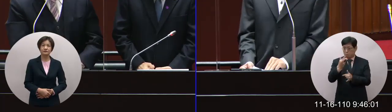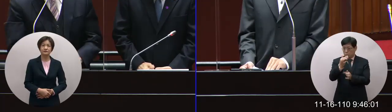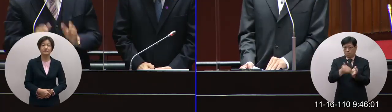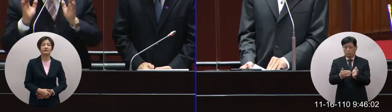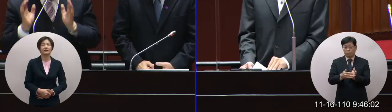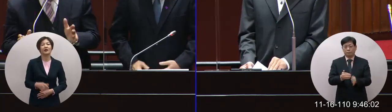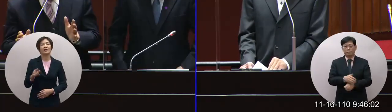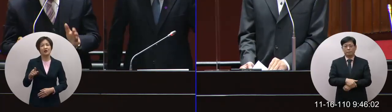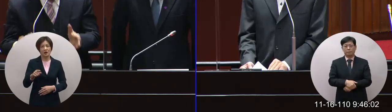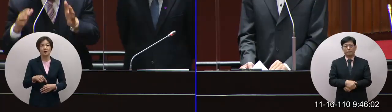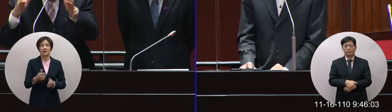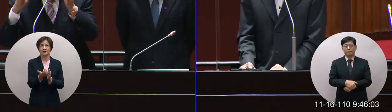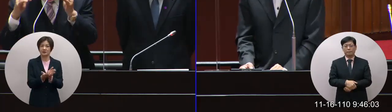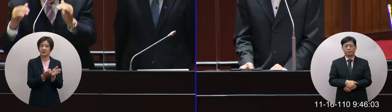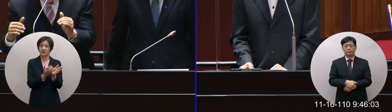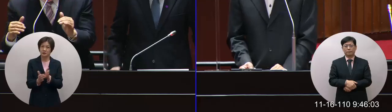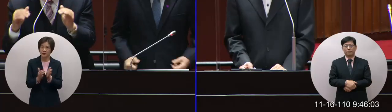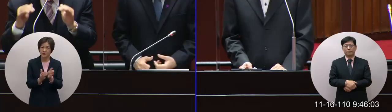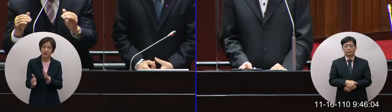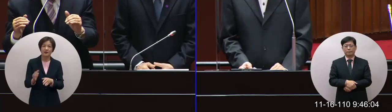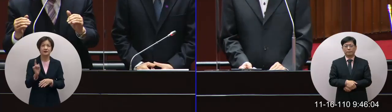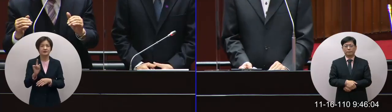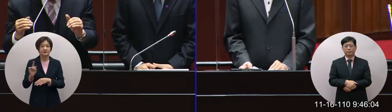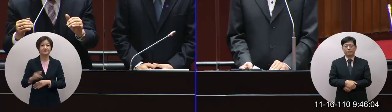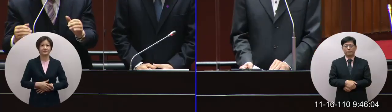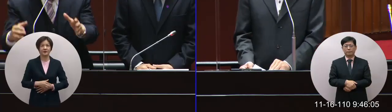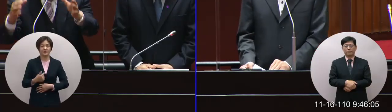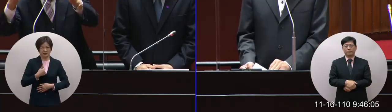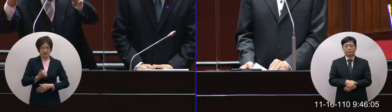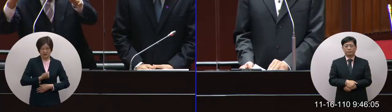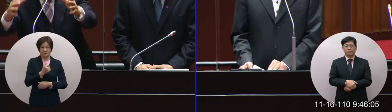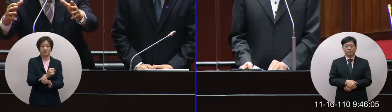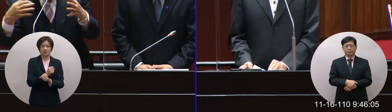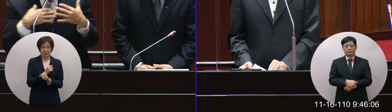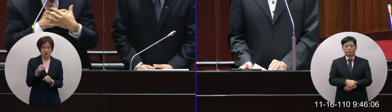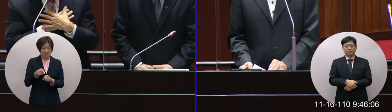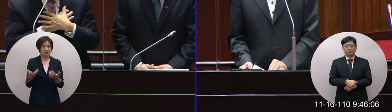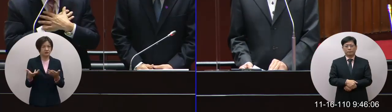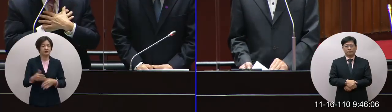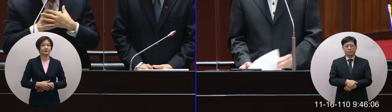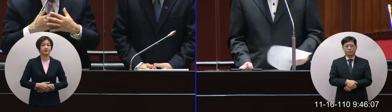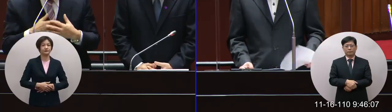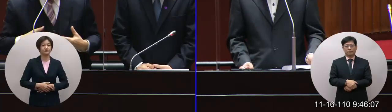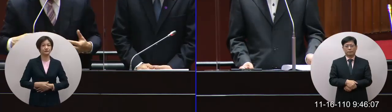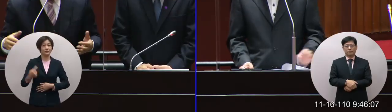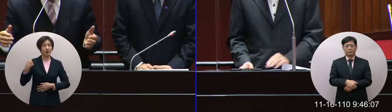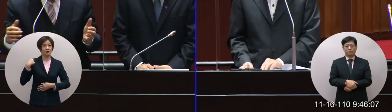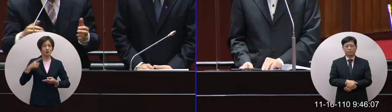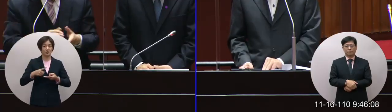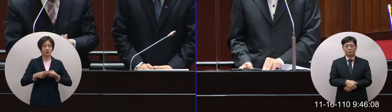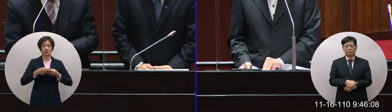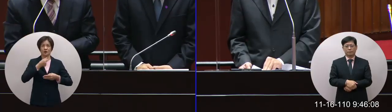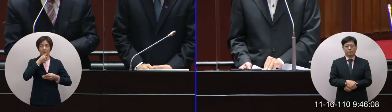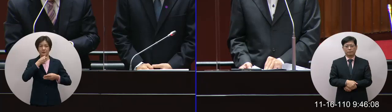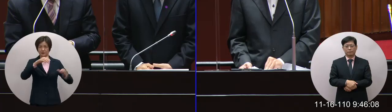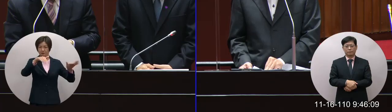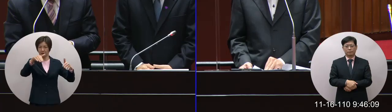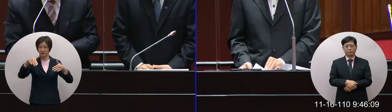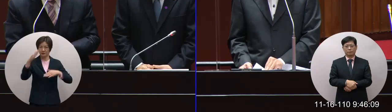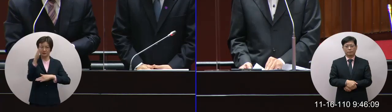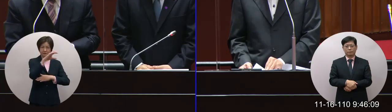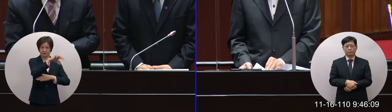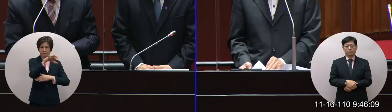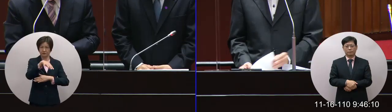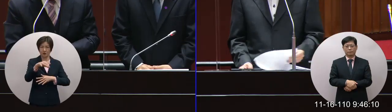喔為了這個我們非常戰戰兢兢那昨天我還親自主持相關部會